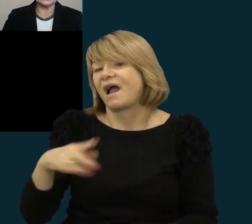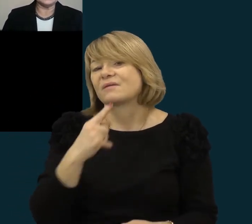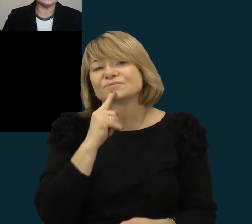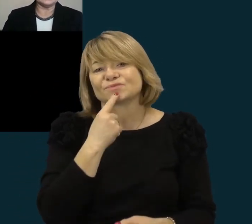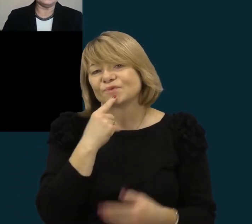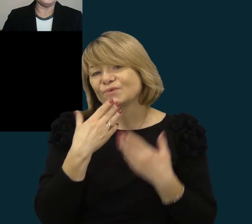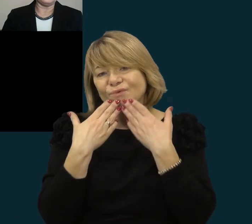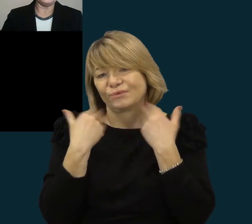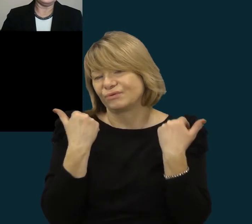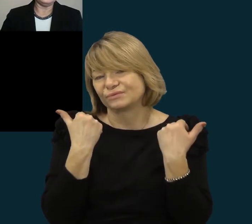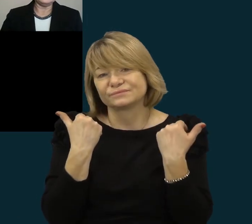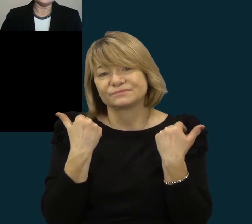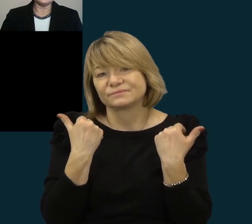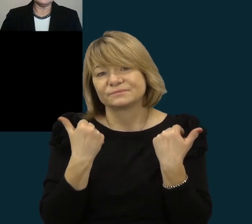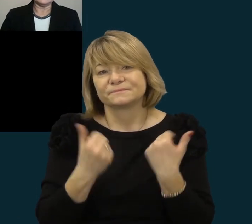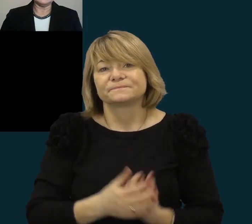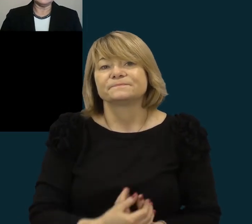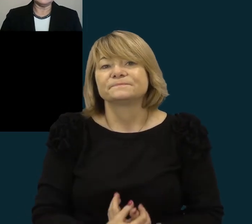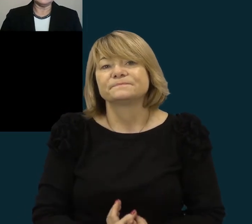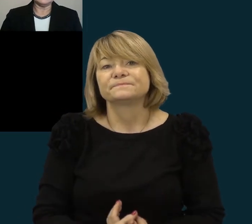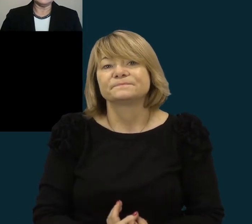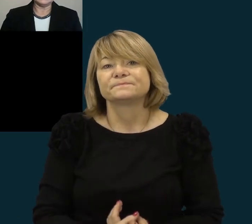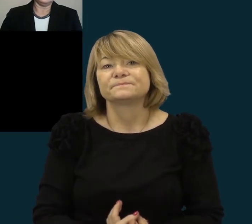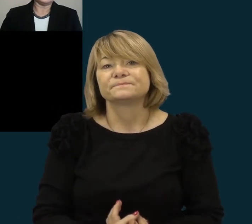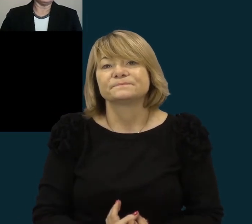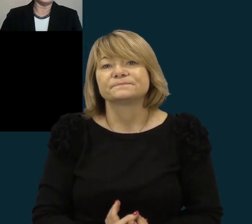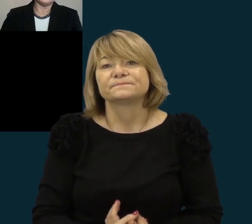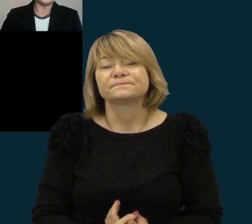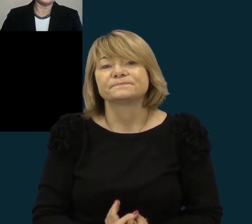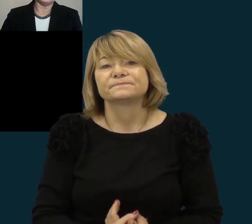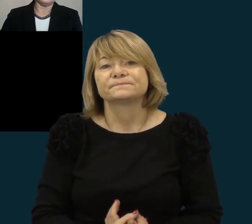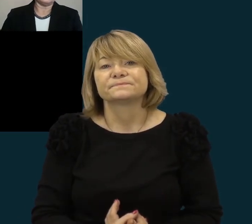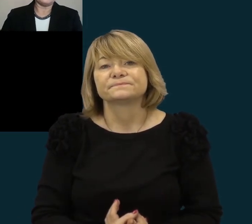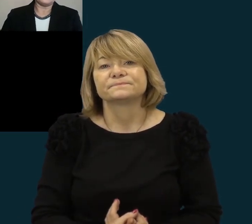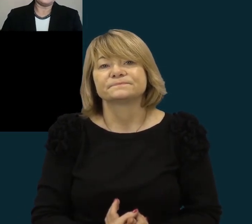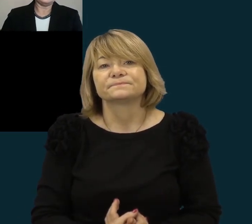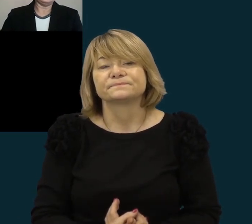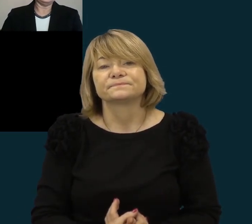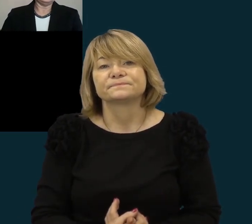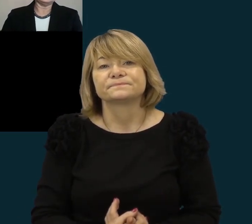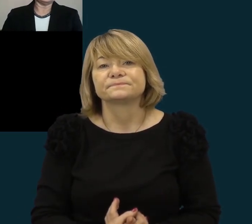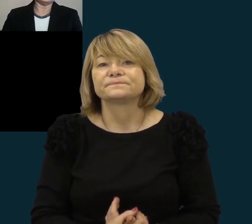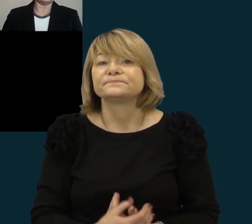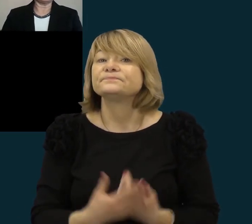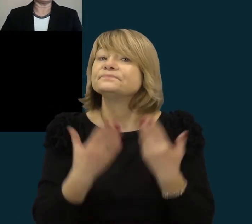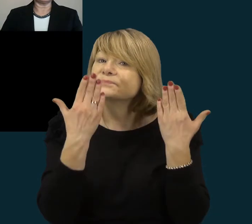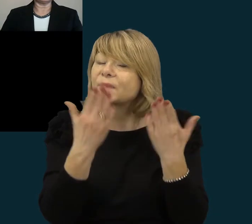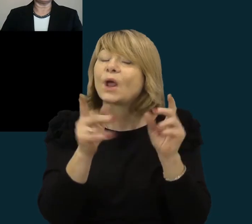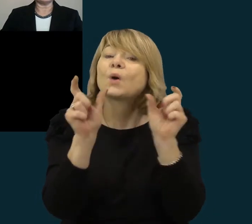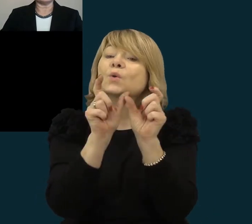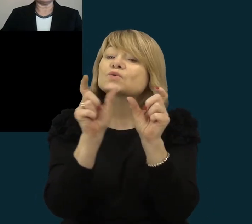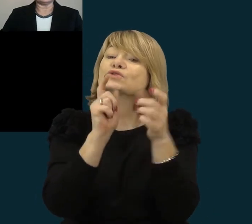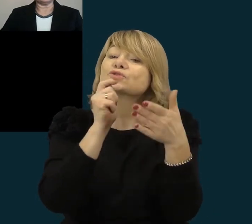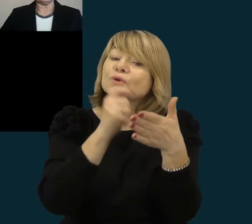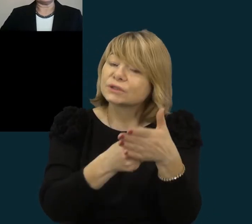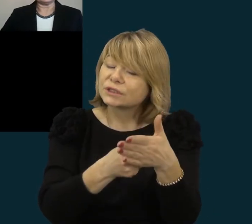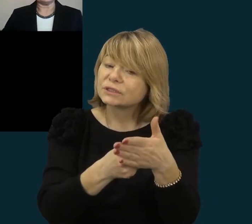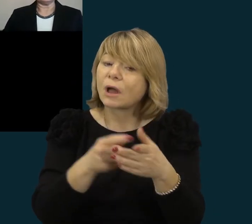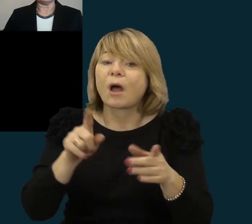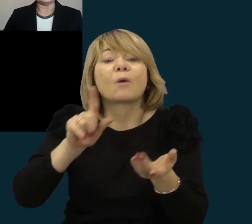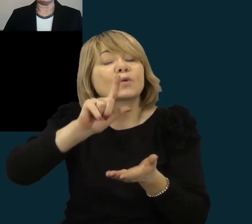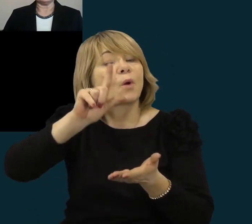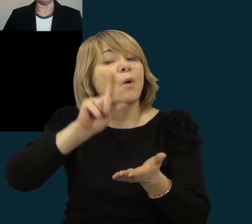užduotį atlikti. Ir net pasidalinojai tiešinių. Užduotis, kur reikėjo